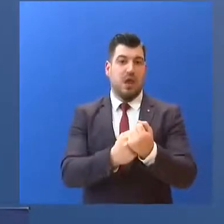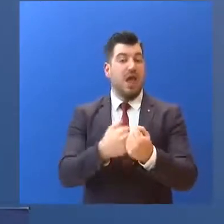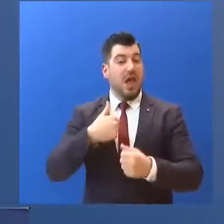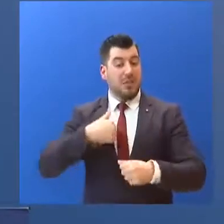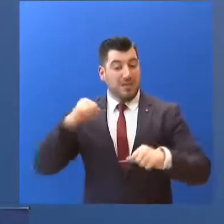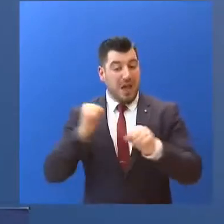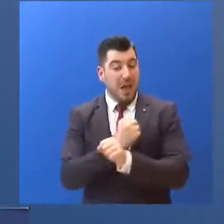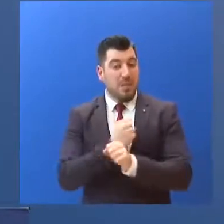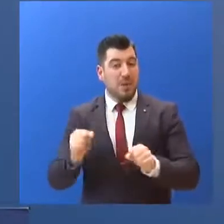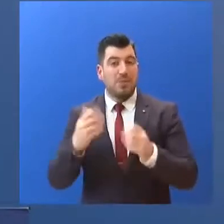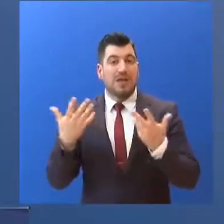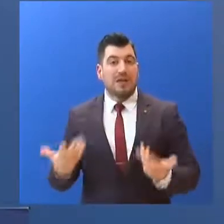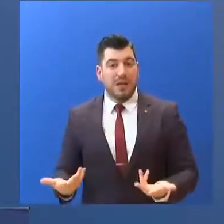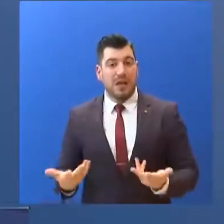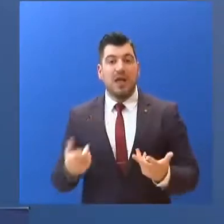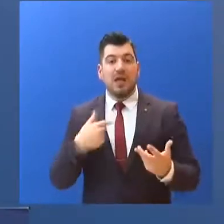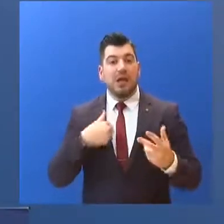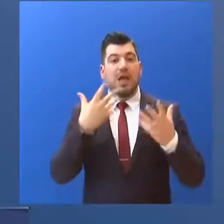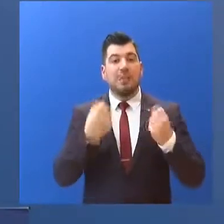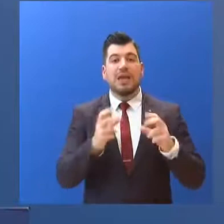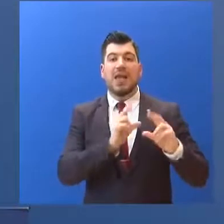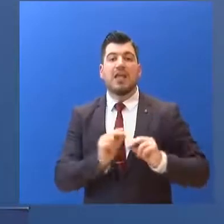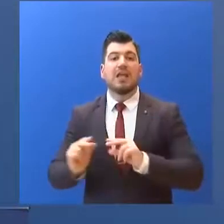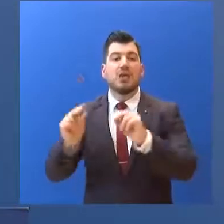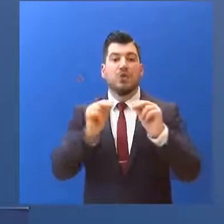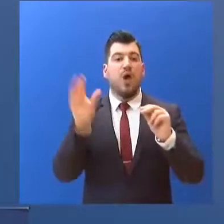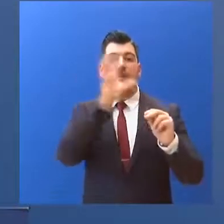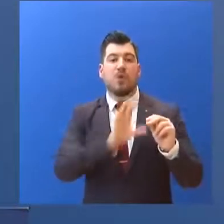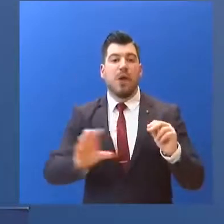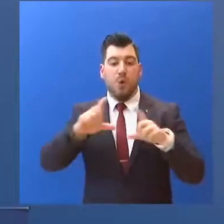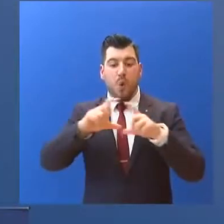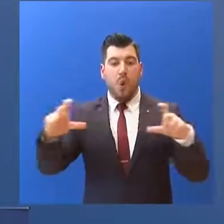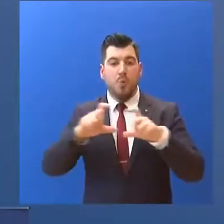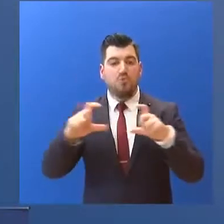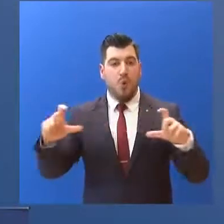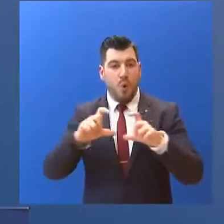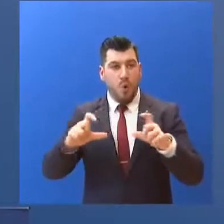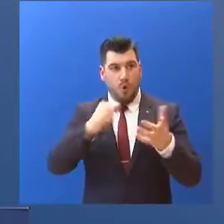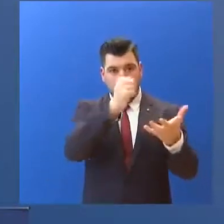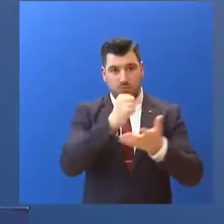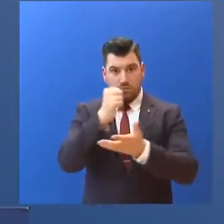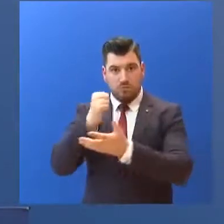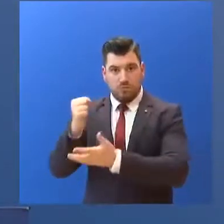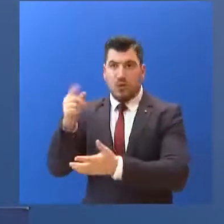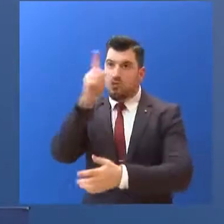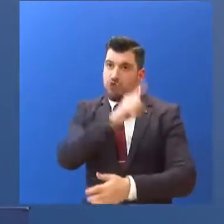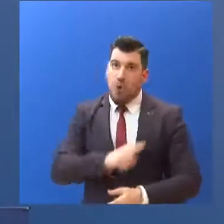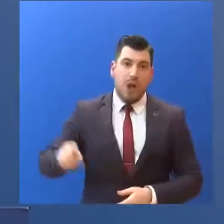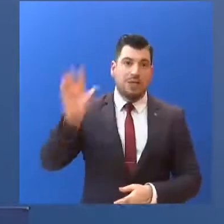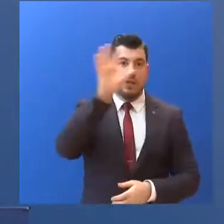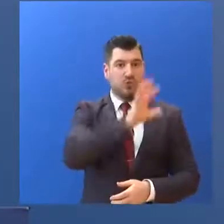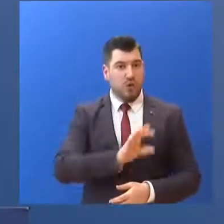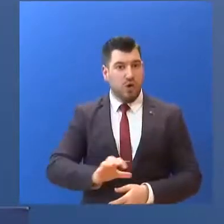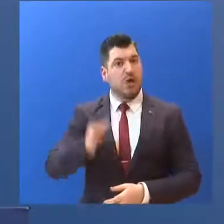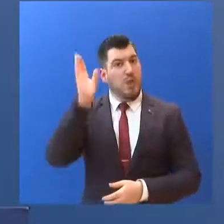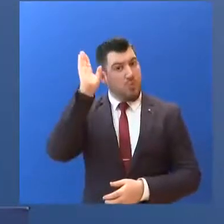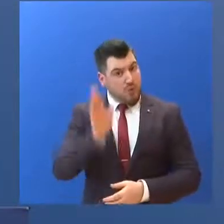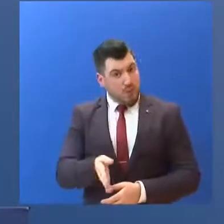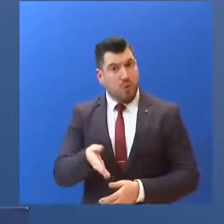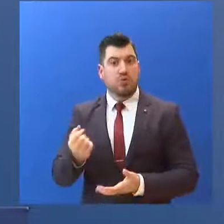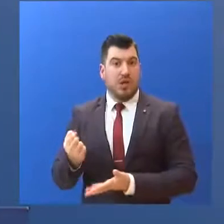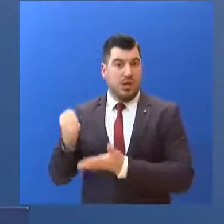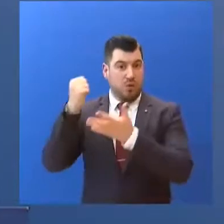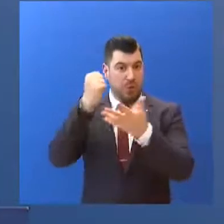και είναι η έκδειση ενός κοινού χρεογράφου... ενός ομολόγων ενδεχομένως για την αντιμετώπιση του κορονοϊού... το οποίο θα μπορούσε να χρηματοδοτήσει... πάρα πολλές από αυτές τις